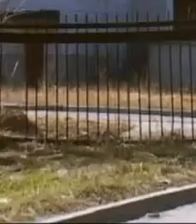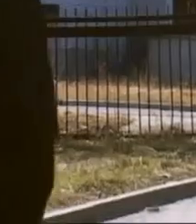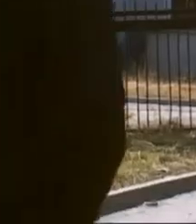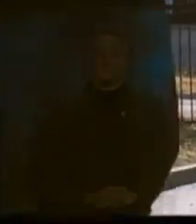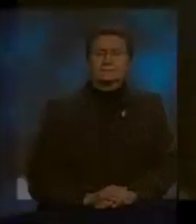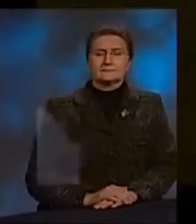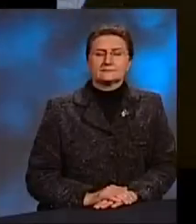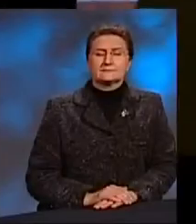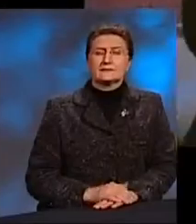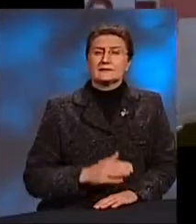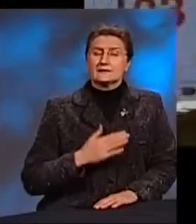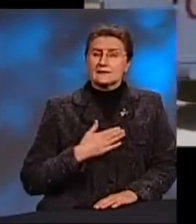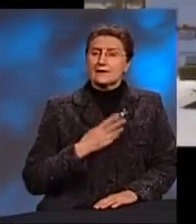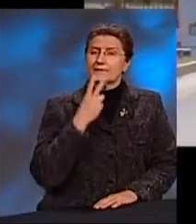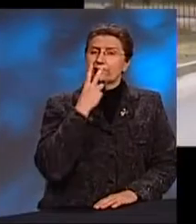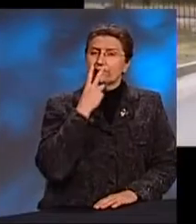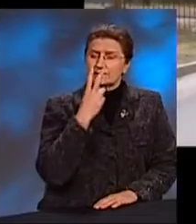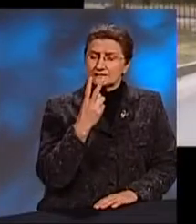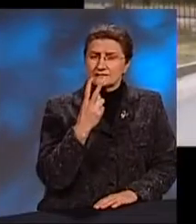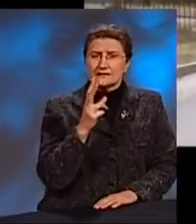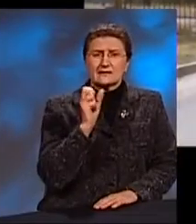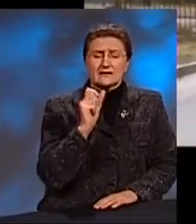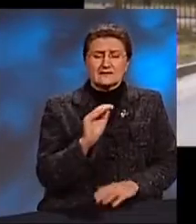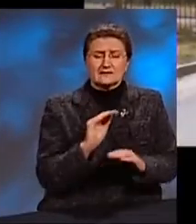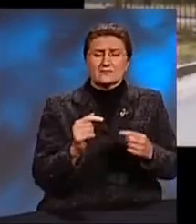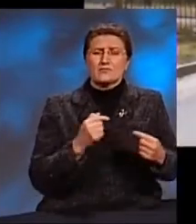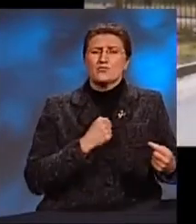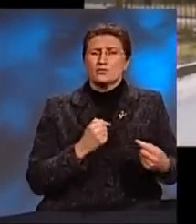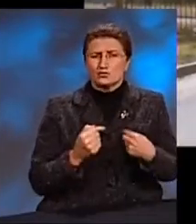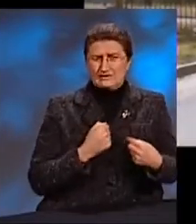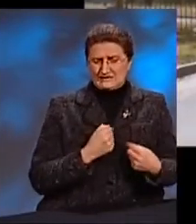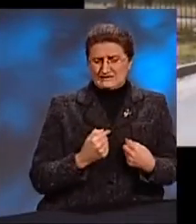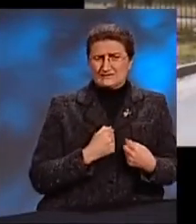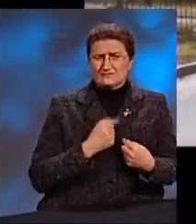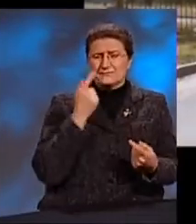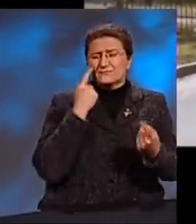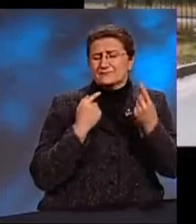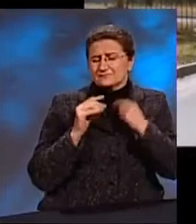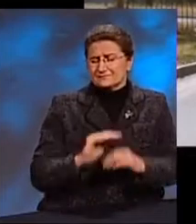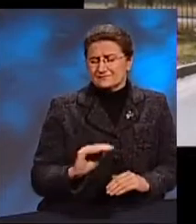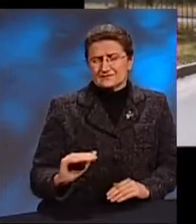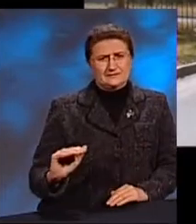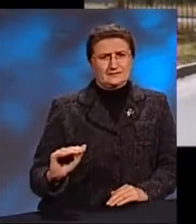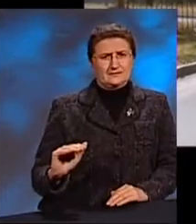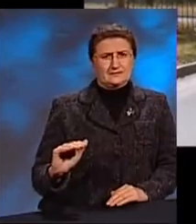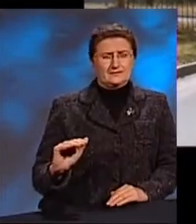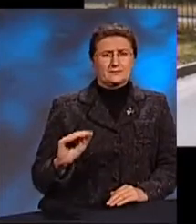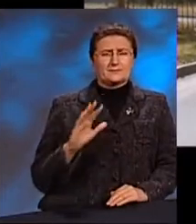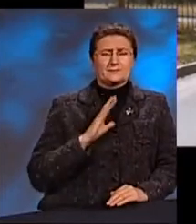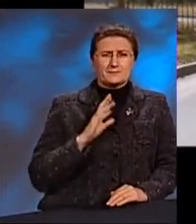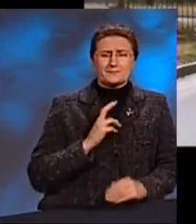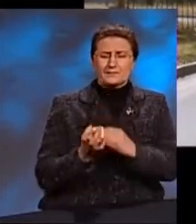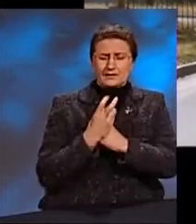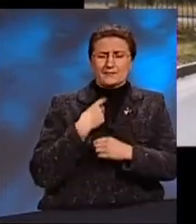Я видела, как мучились некоторые, ну, многие из них. Иногда они